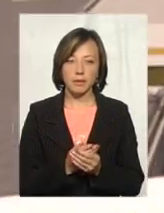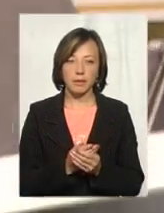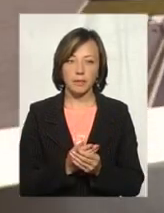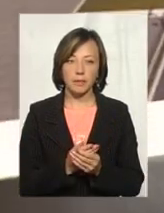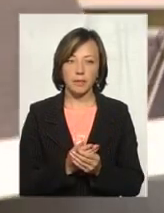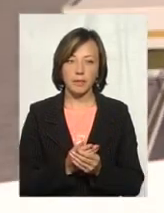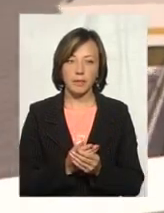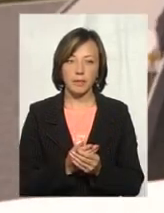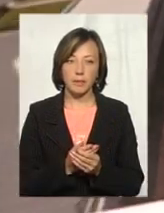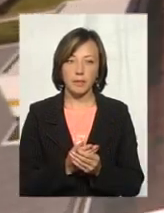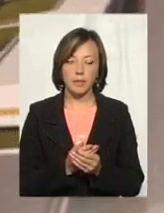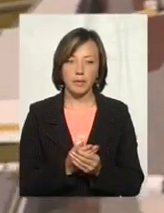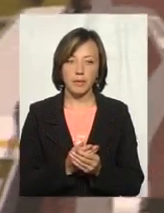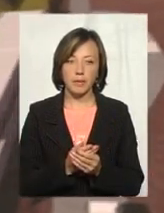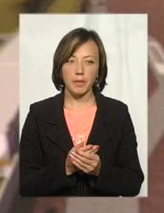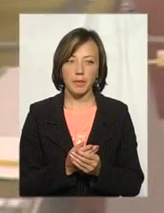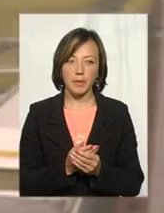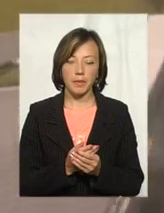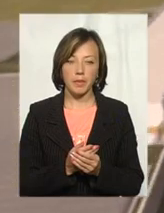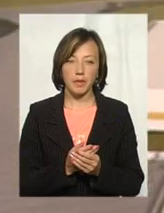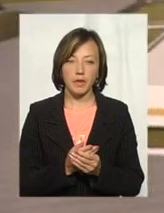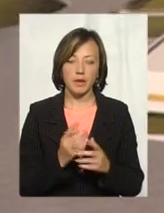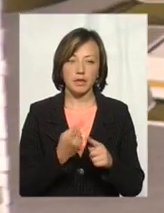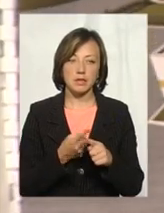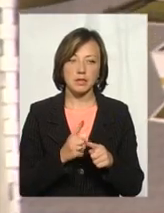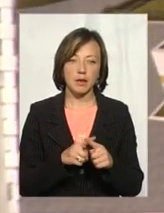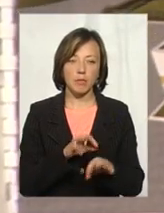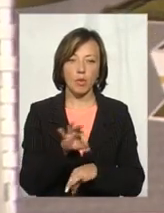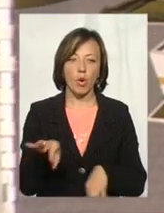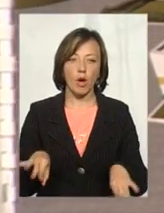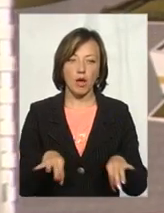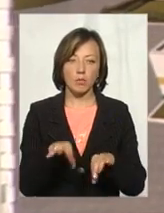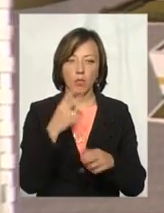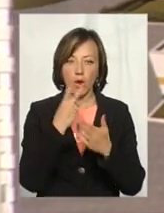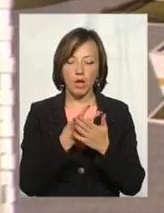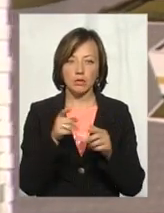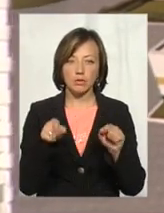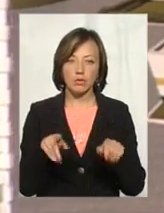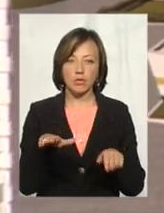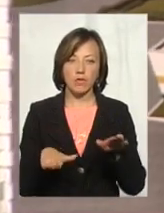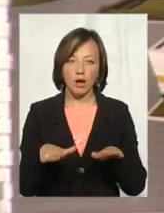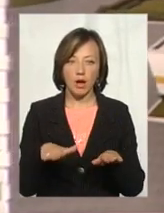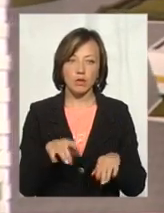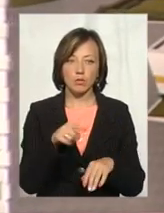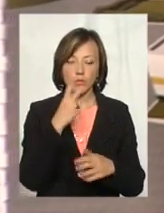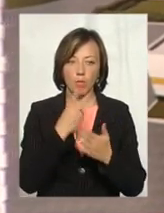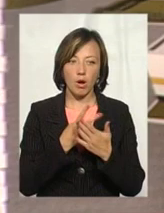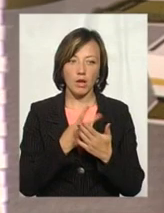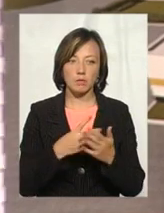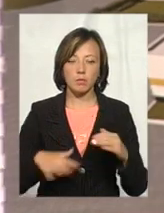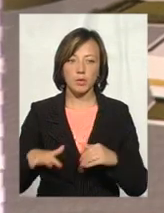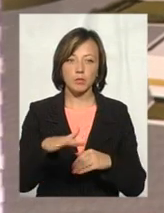на самого проєкту, що показано тут ваги, а тут показано